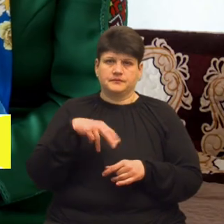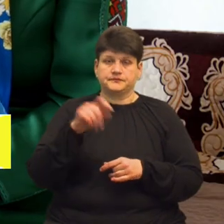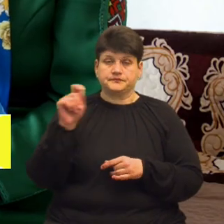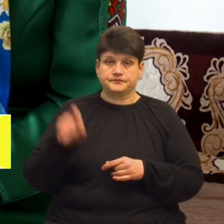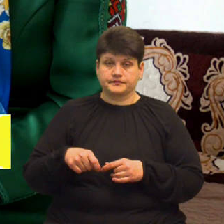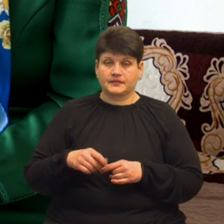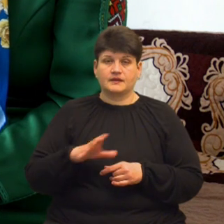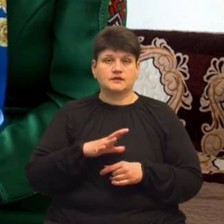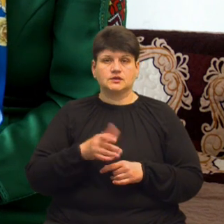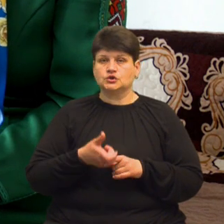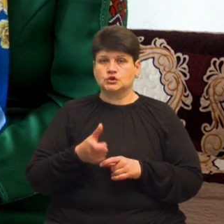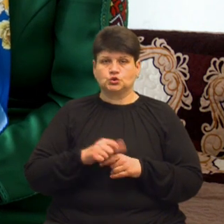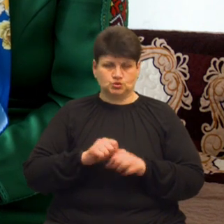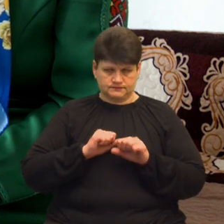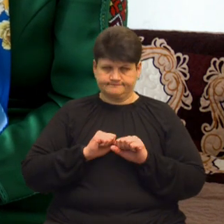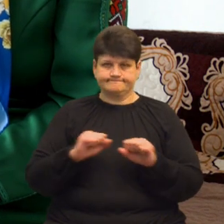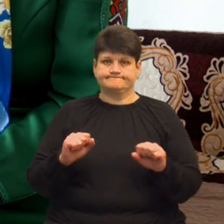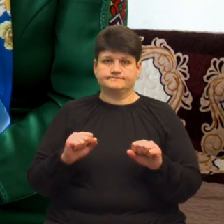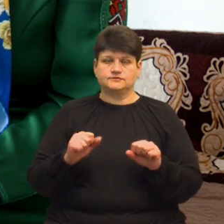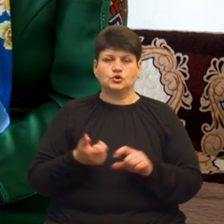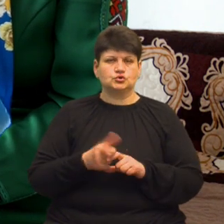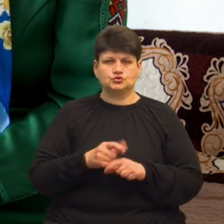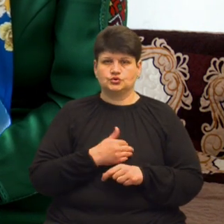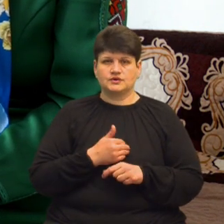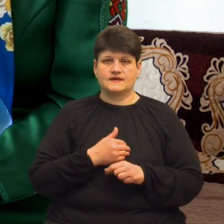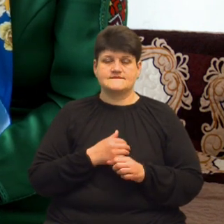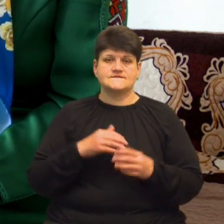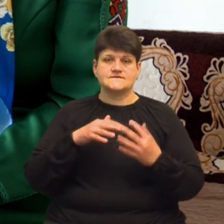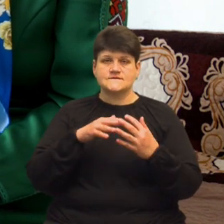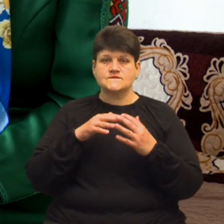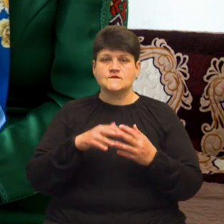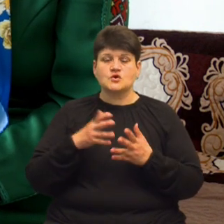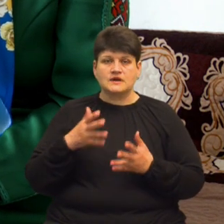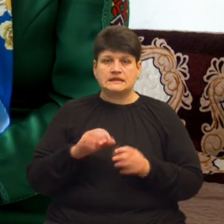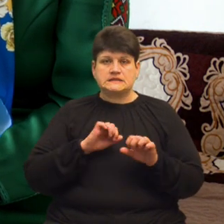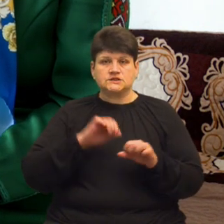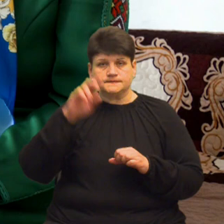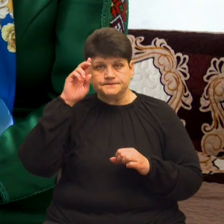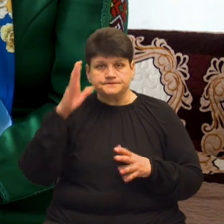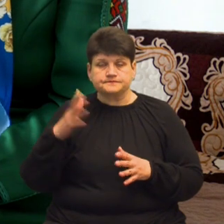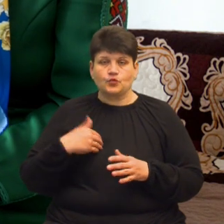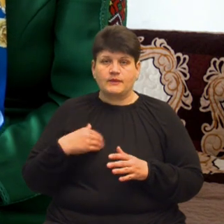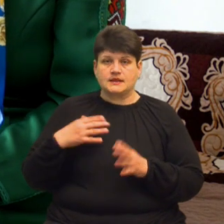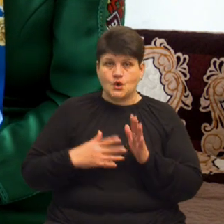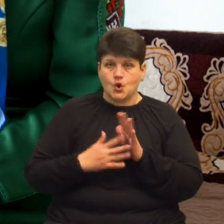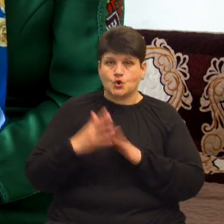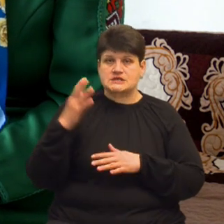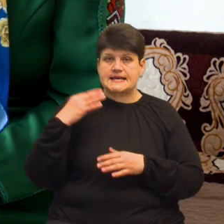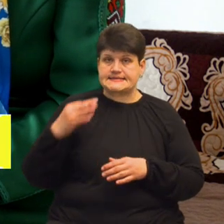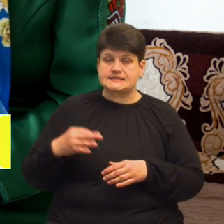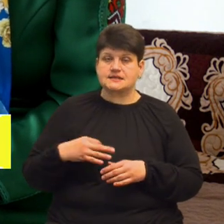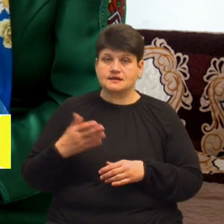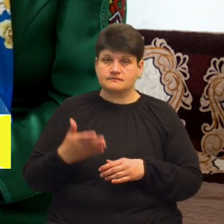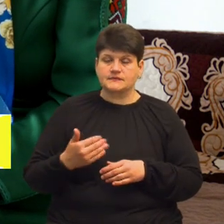дуже такий патріот, і він дуже хотів йти воювати, бо захищати батьківщину. Він каже, в мене росте син, і